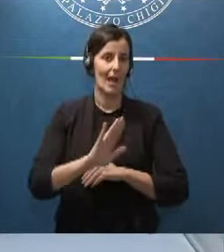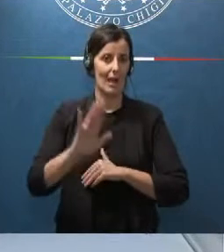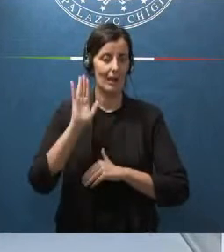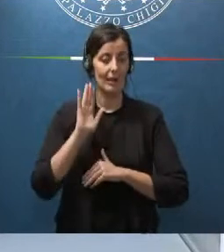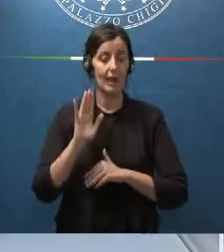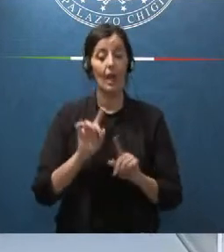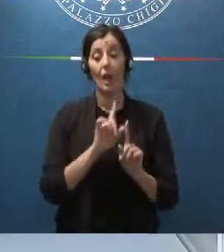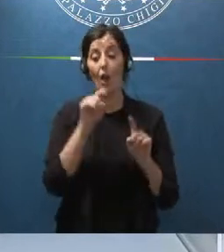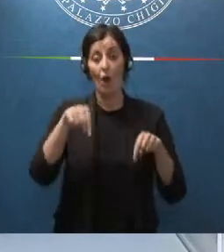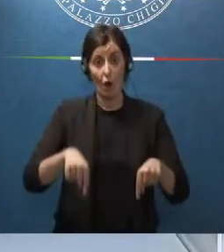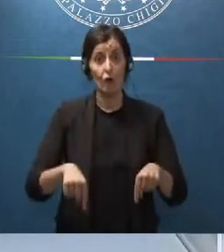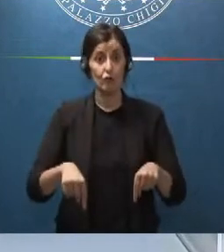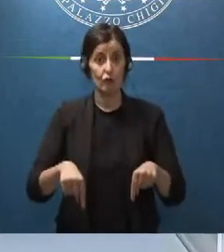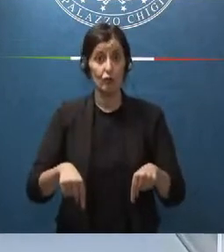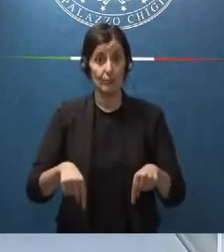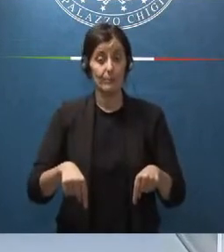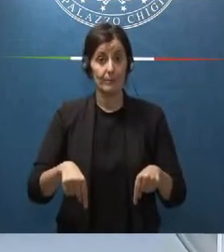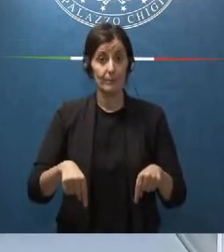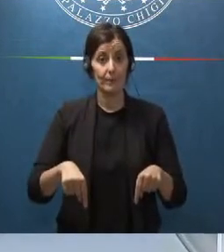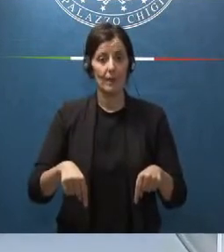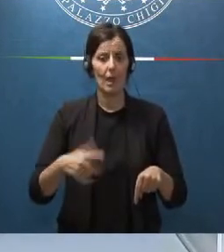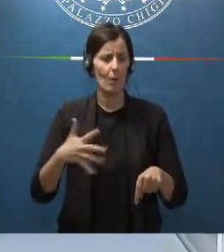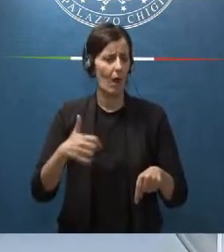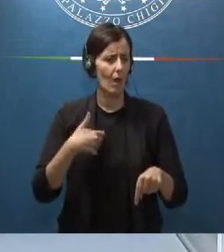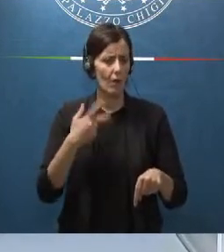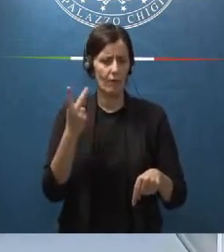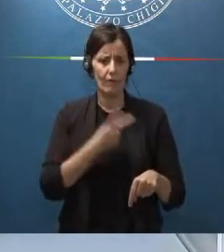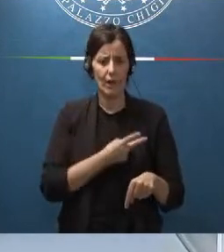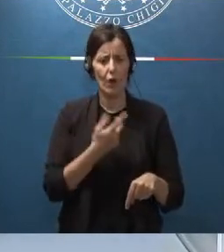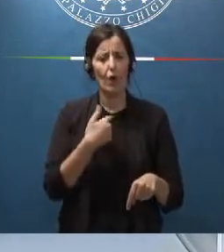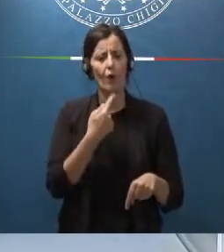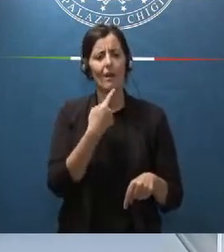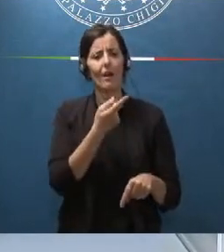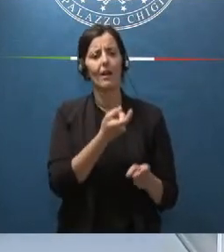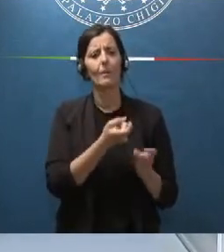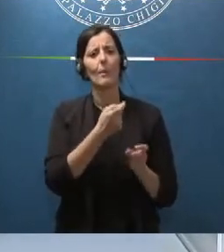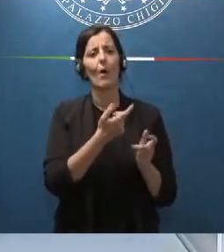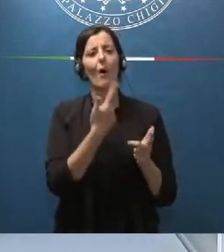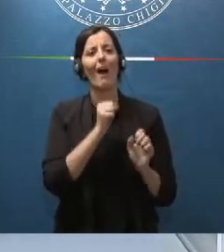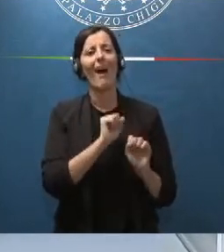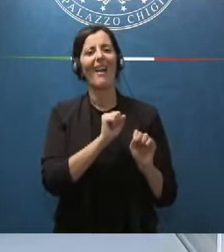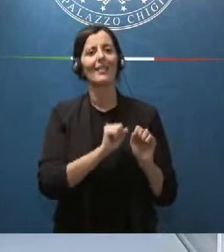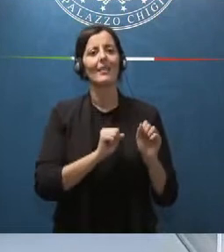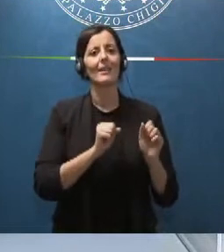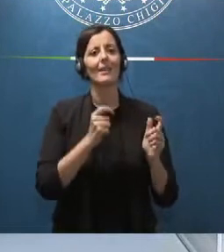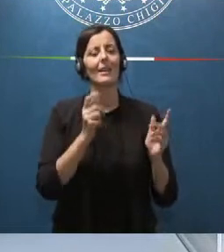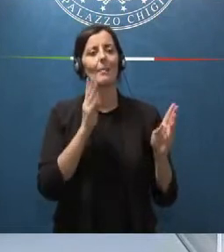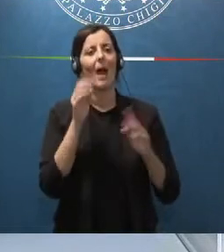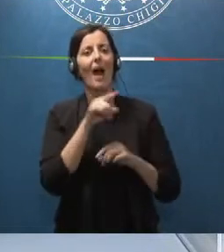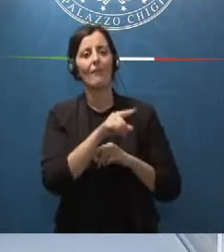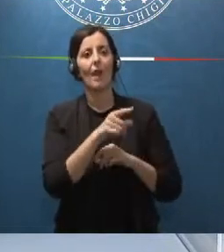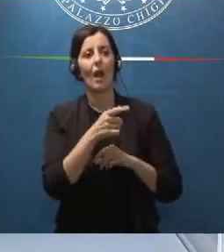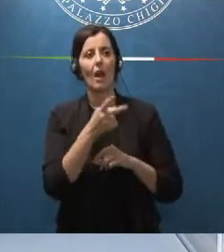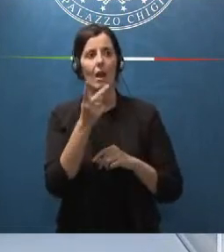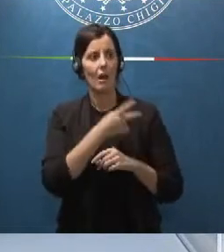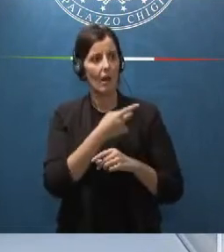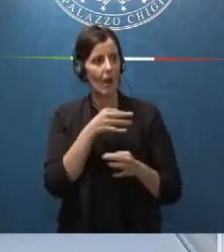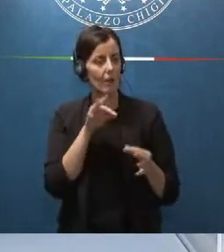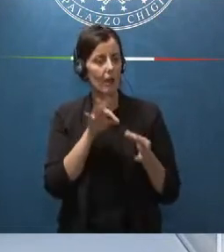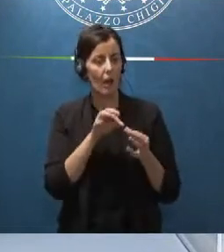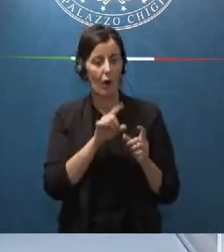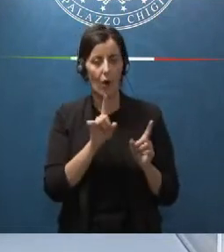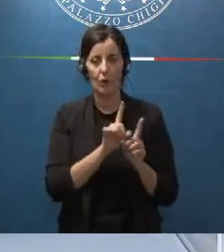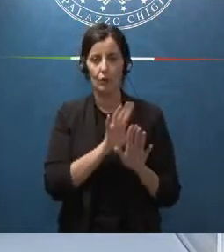siamo su questo concordo pienamente con il procuratore nazionale antimafia il collega Melillo con cui abbiamo avuto dei confronti